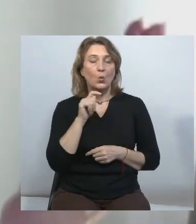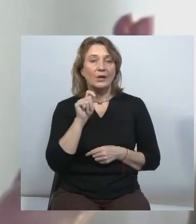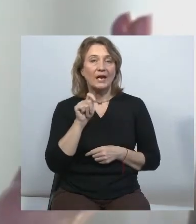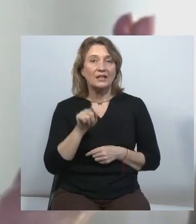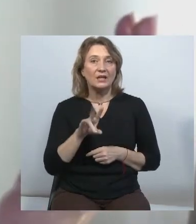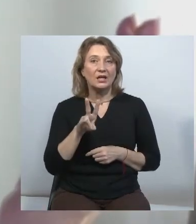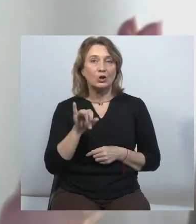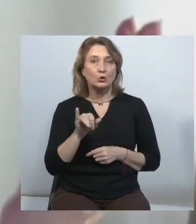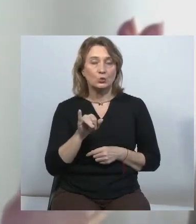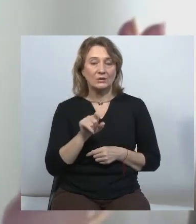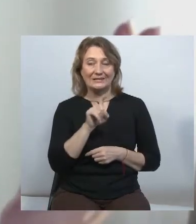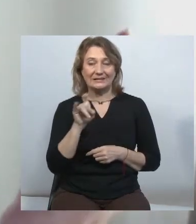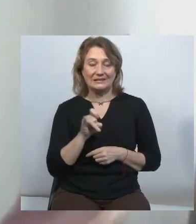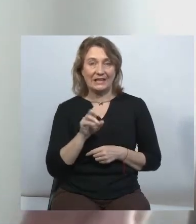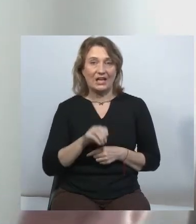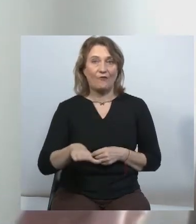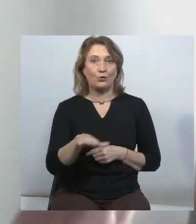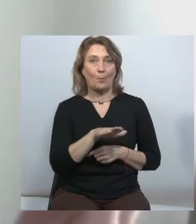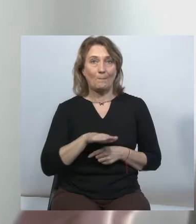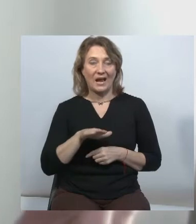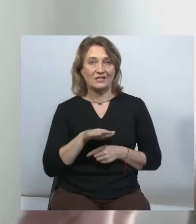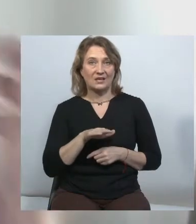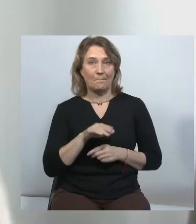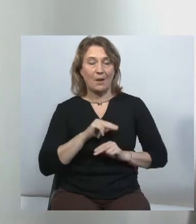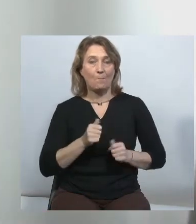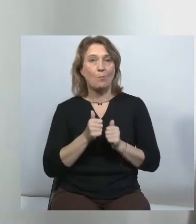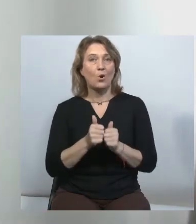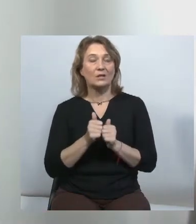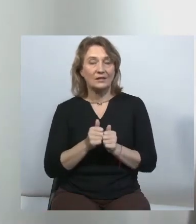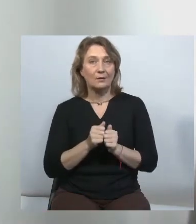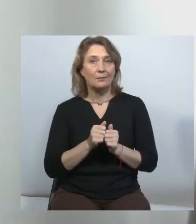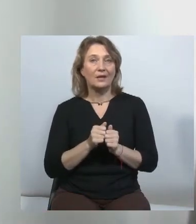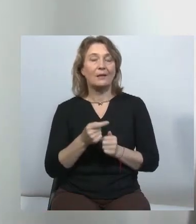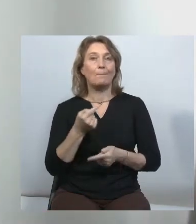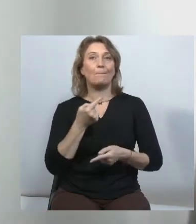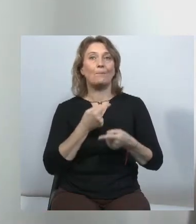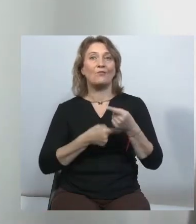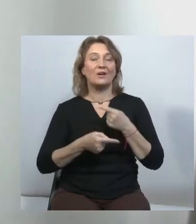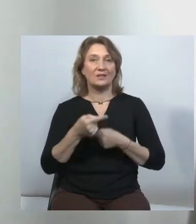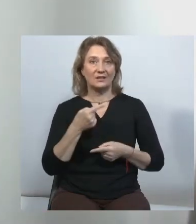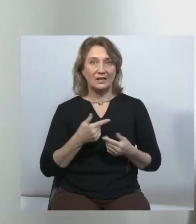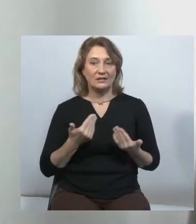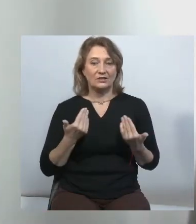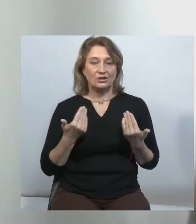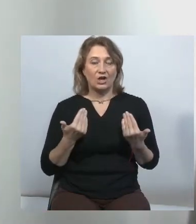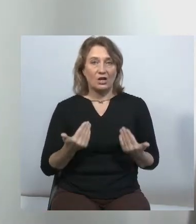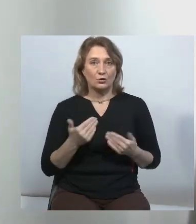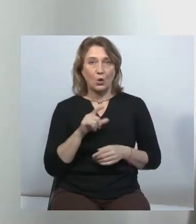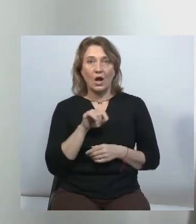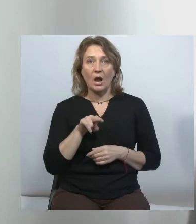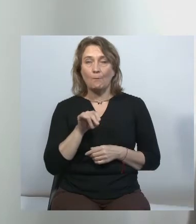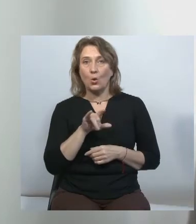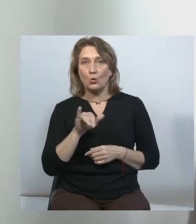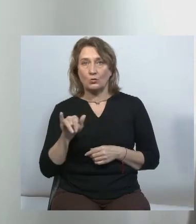європейськими партнерами і, мало того, він її повертає в сучасну епоху, яка не